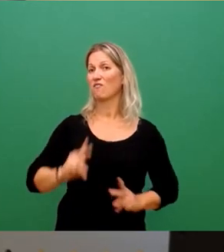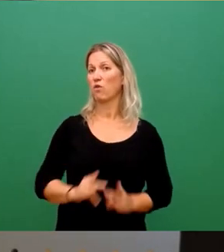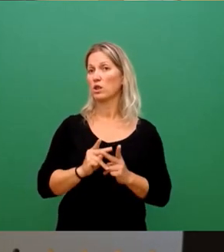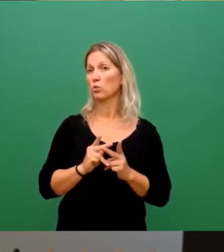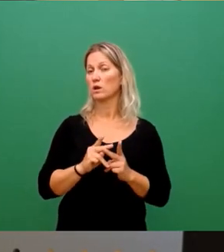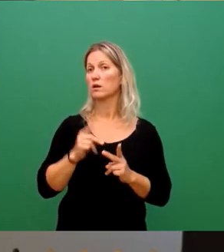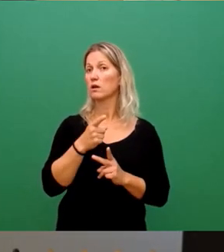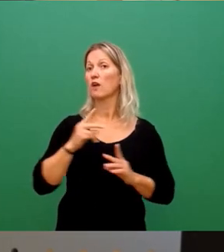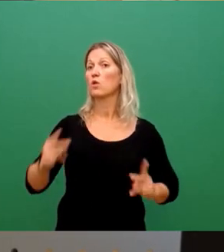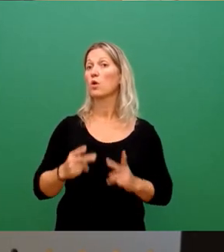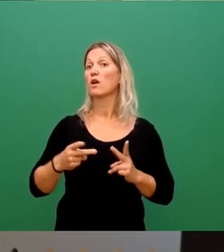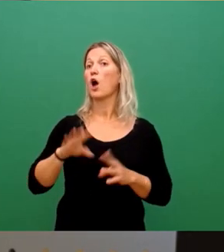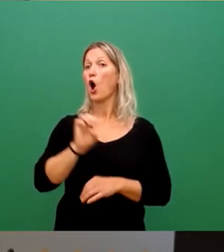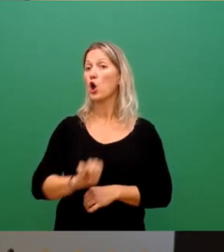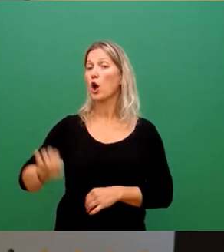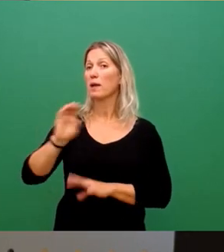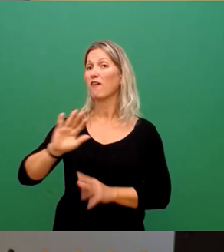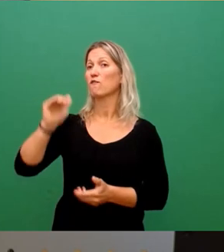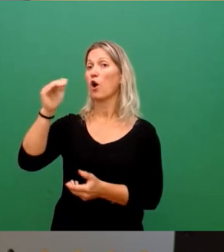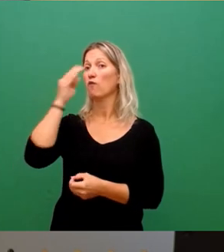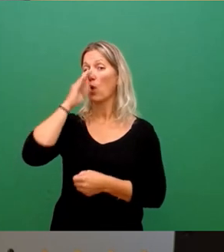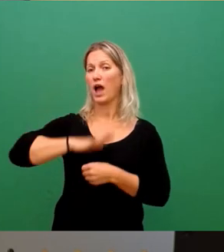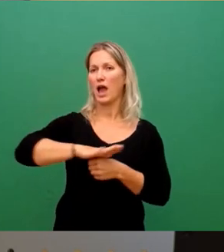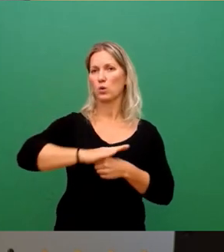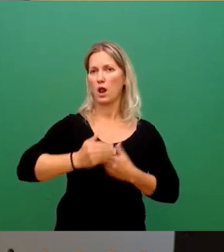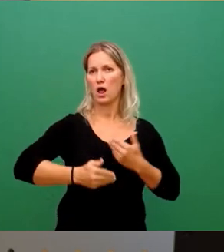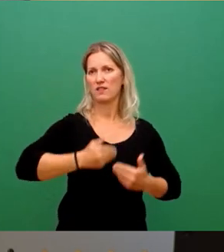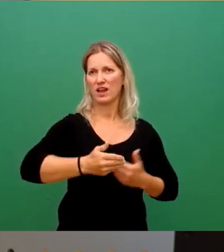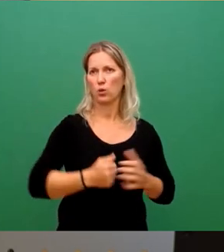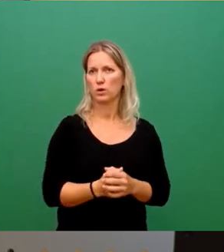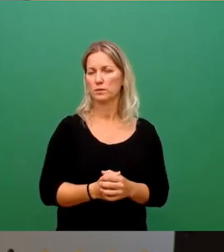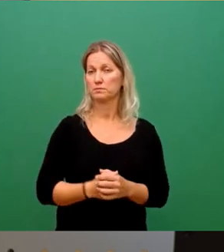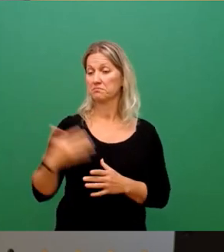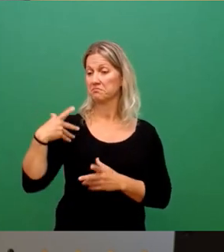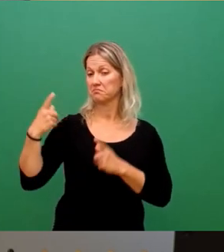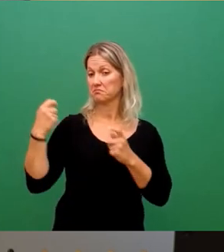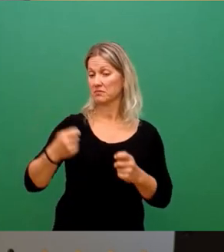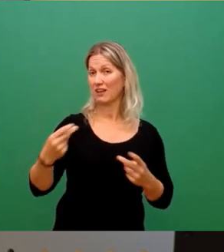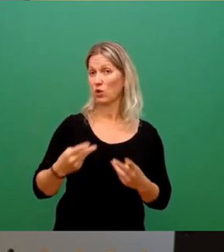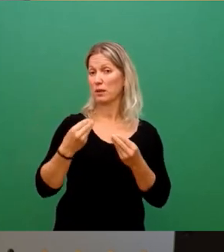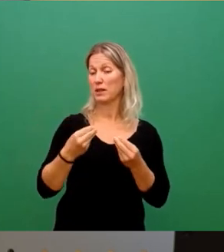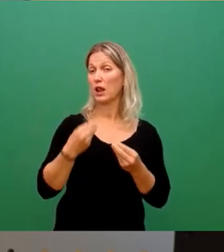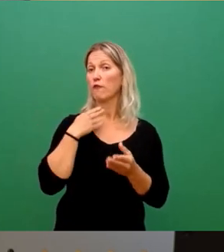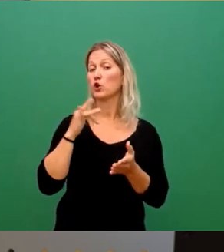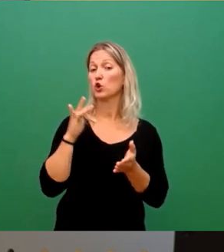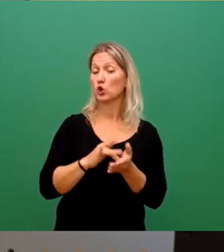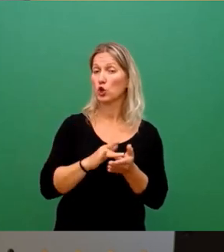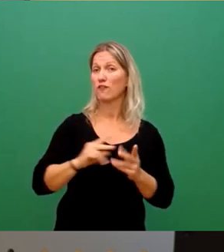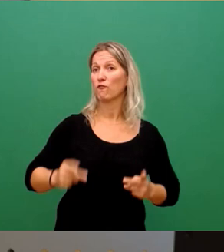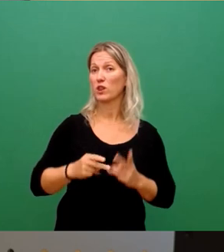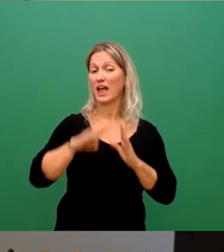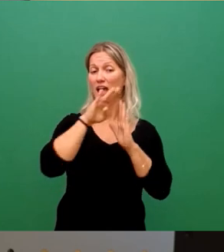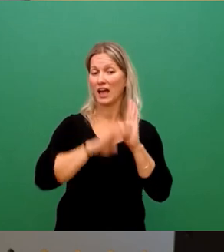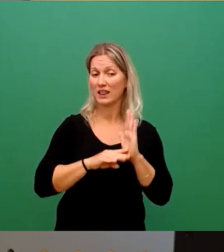Europäischen Fonds für regionale Entwicklung. Also, Beantragung von Fördermitteln, die aufgrund Förderrichtlinien enge Grenzen